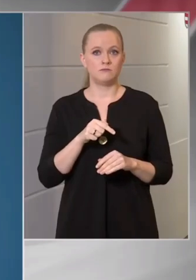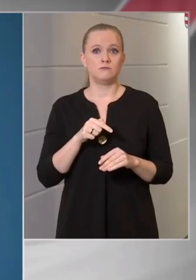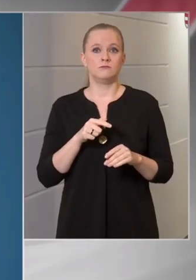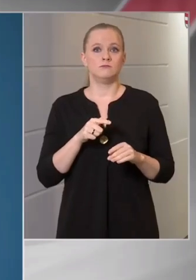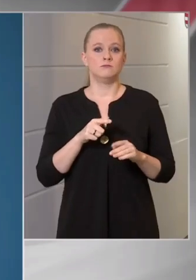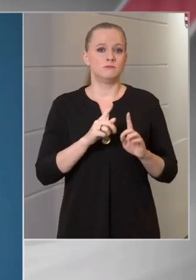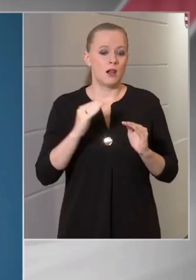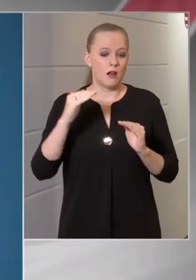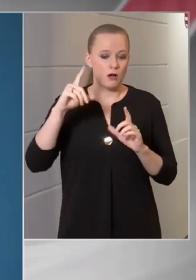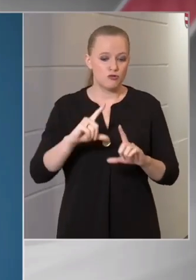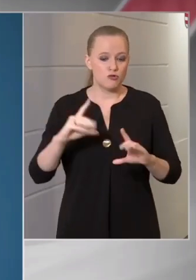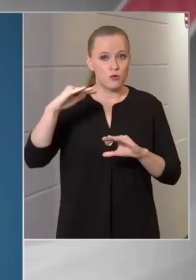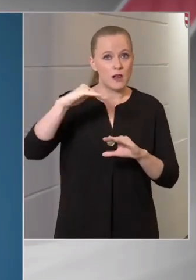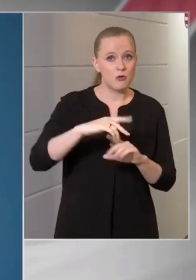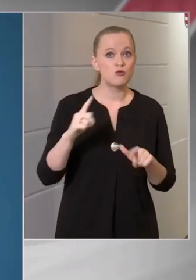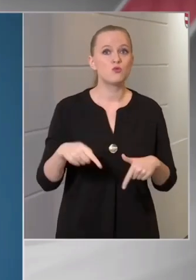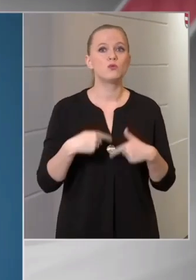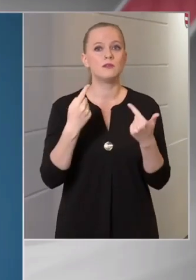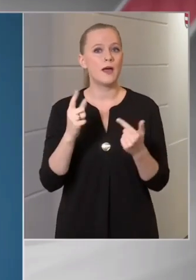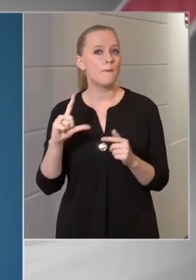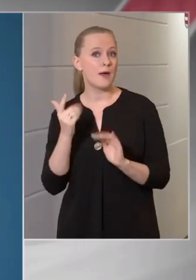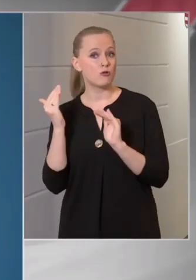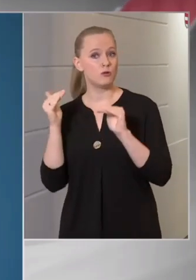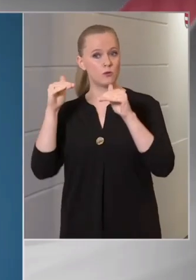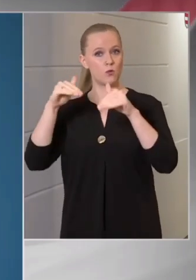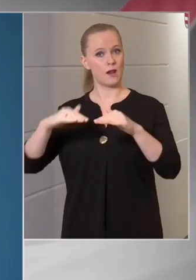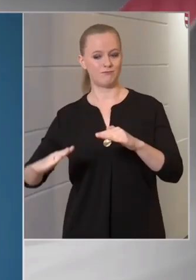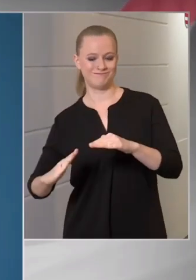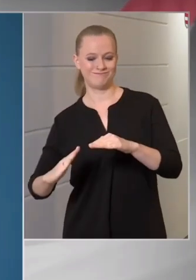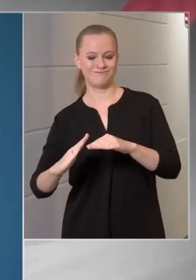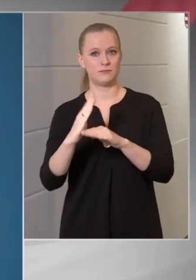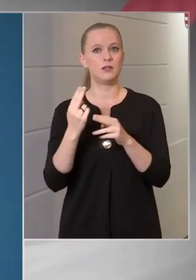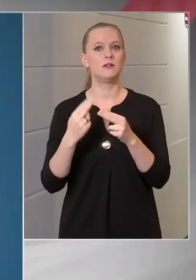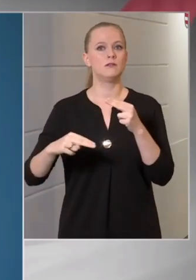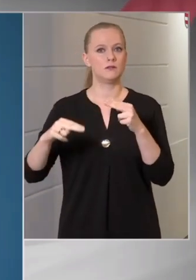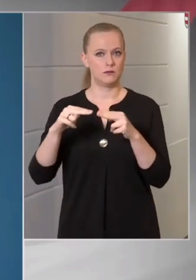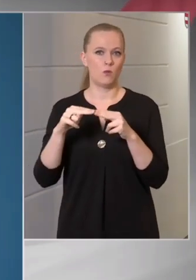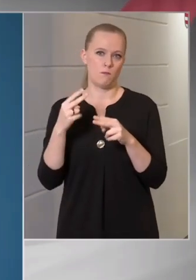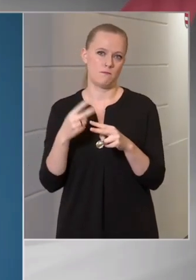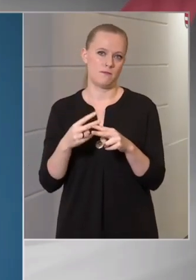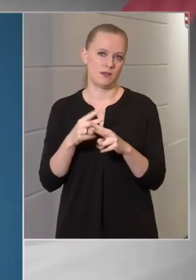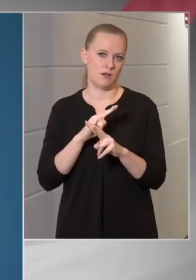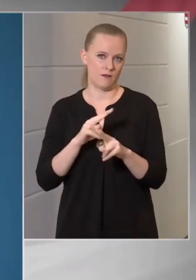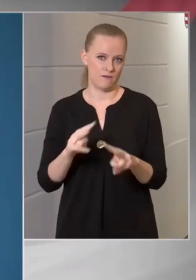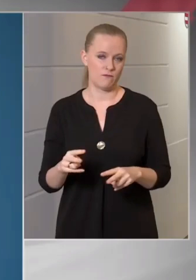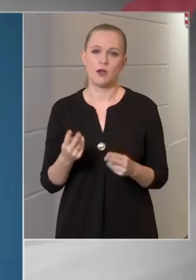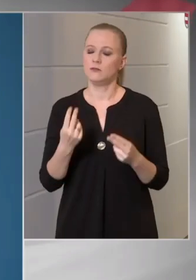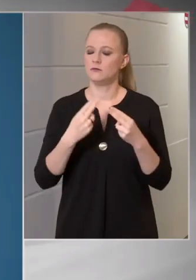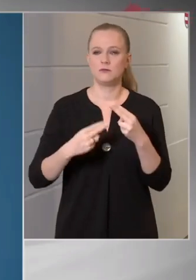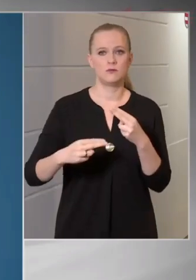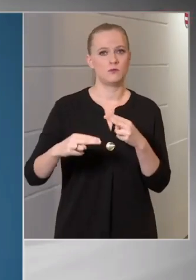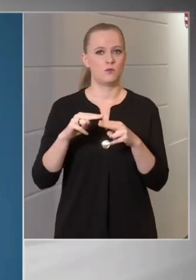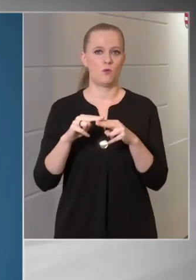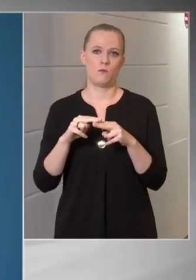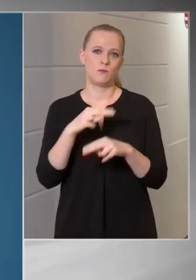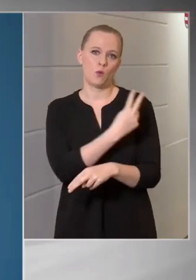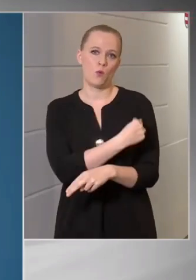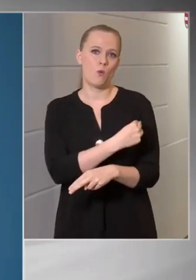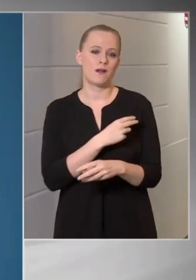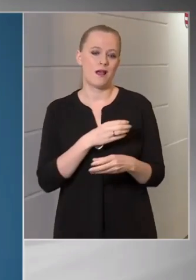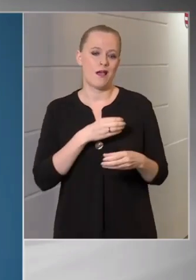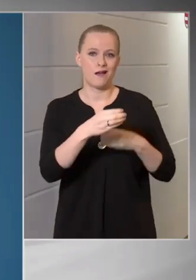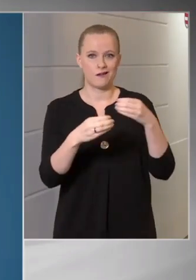követően a második hullámban sokkal több a beteg, sokkal több a kórházi